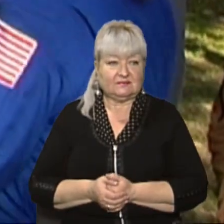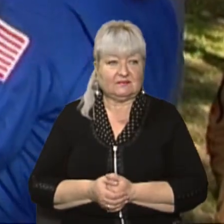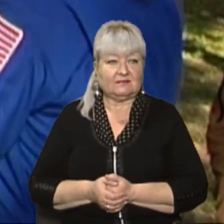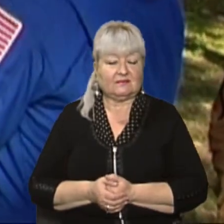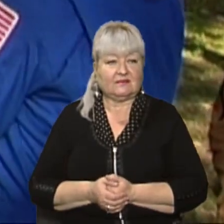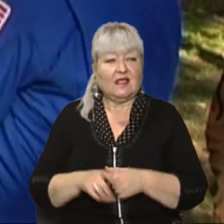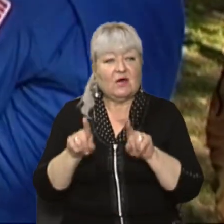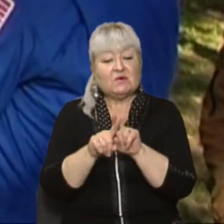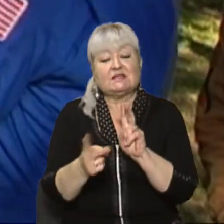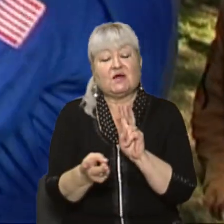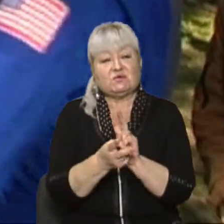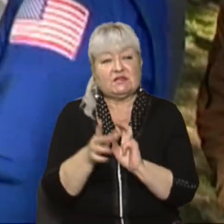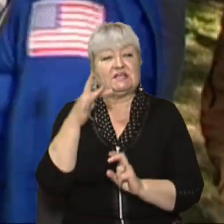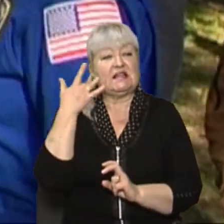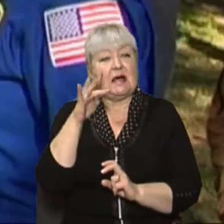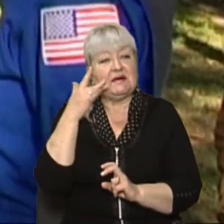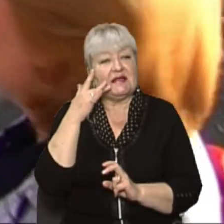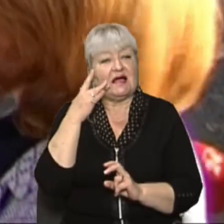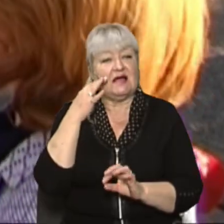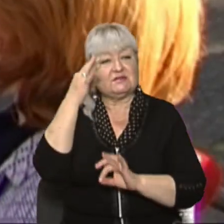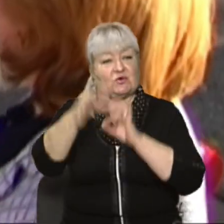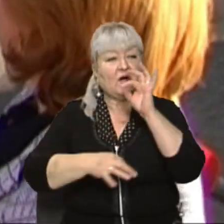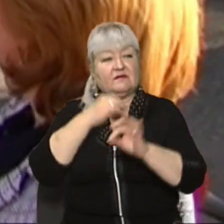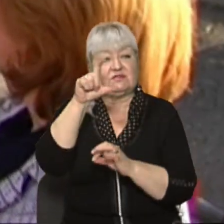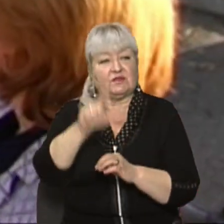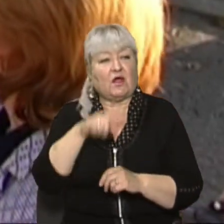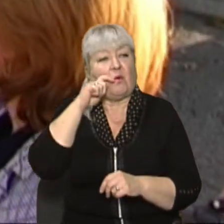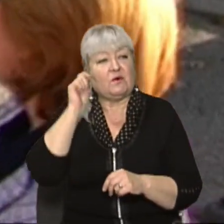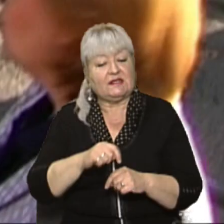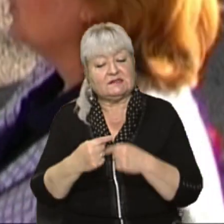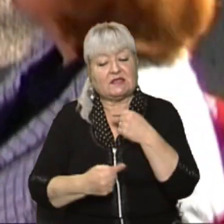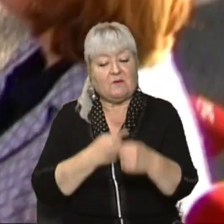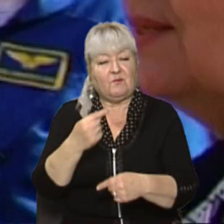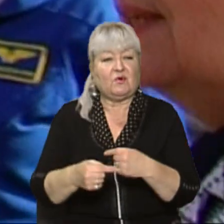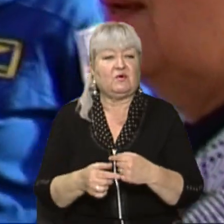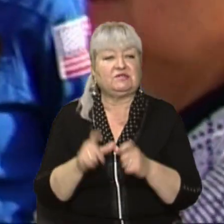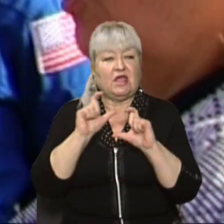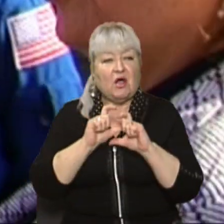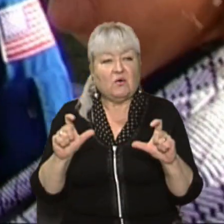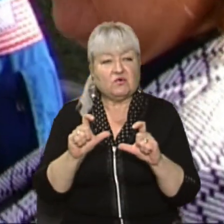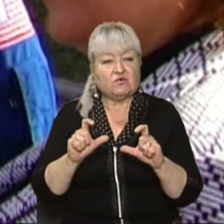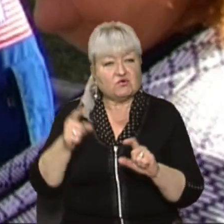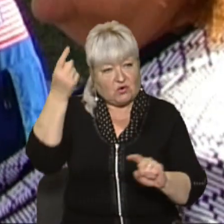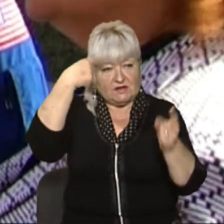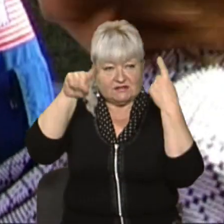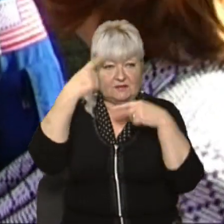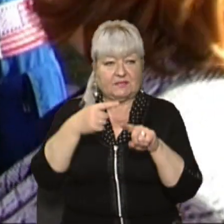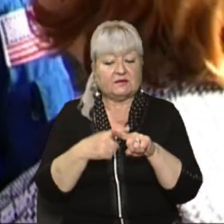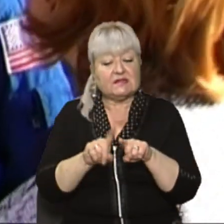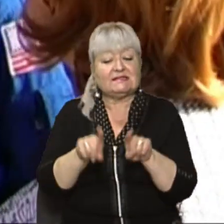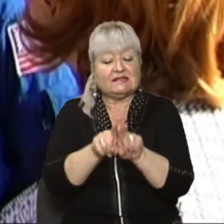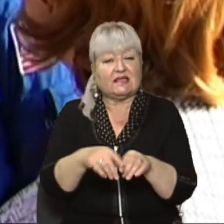Ось так зустрічали американську астронавтку з українським походженням у школі стартаперів. Це такий новий проєкт,